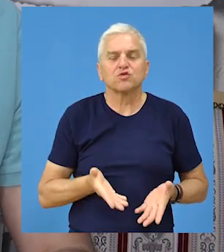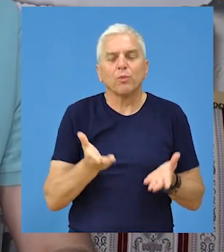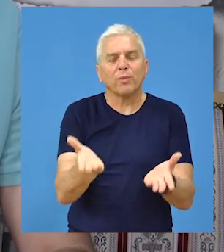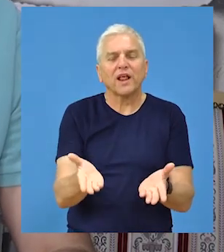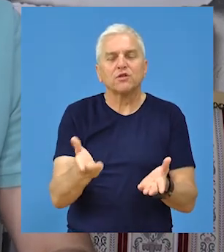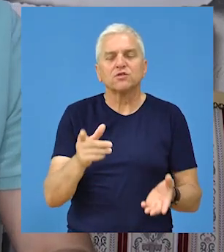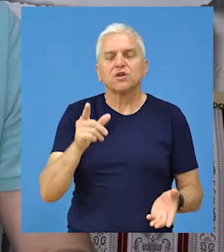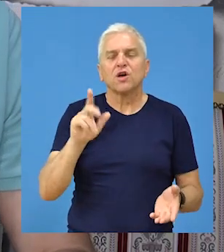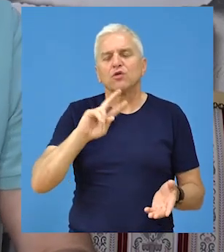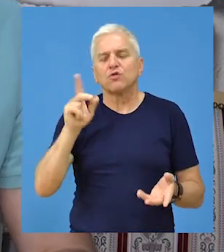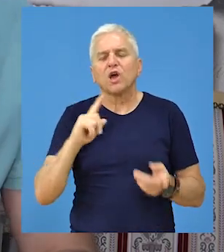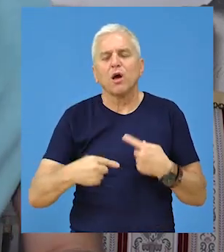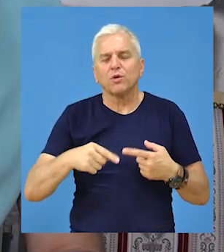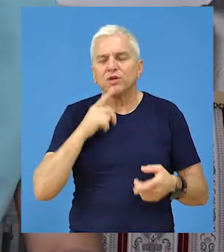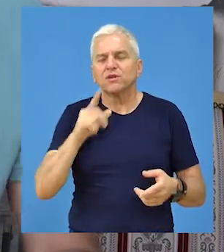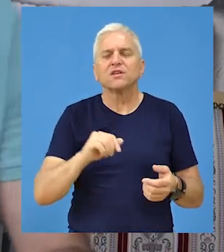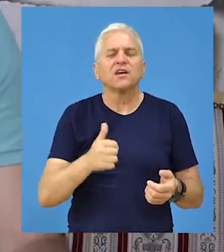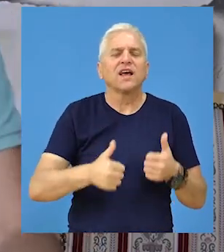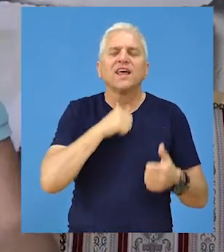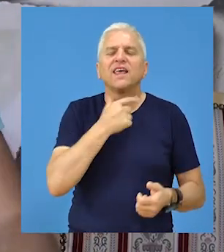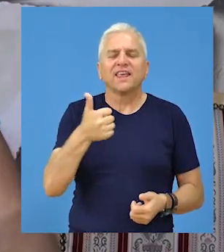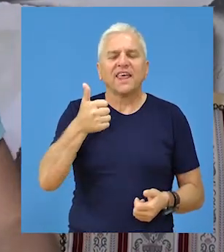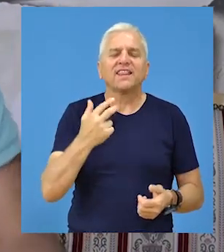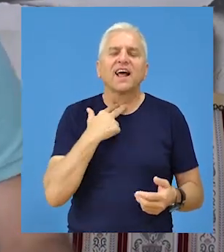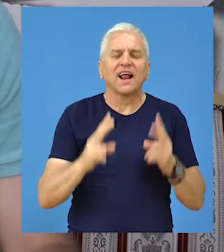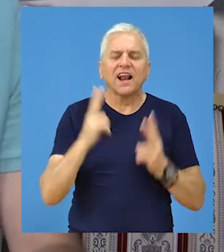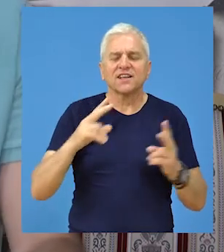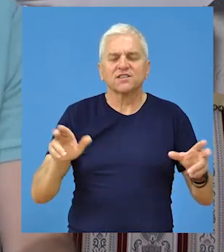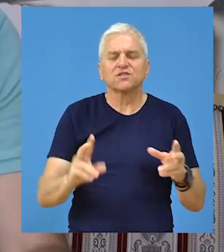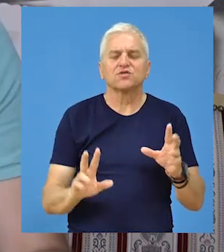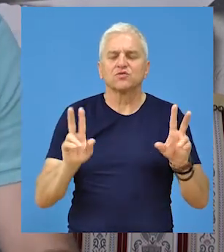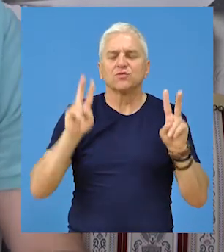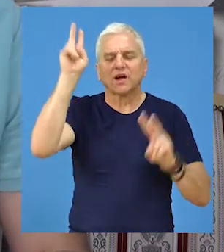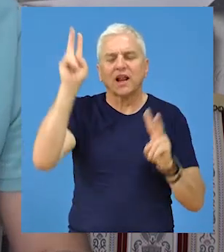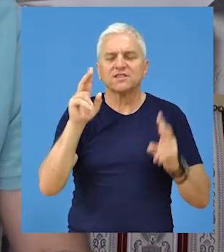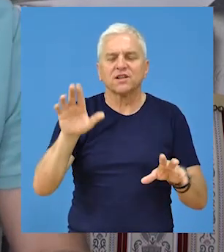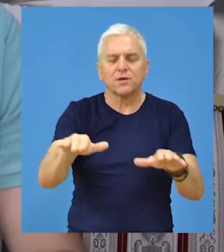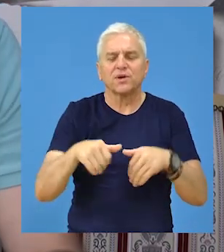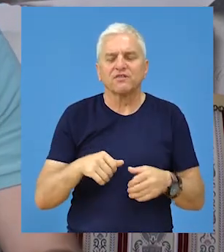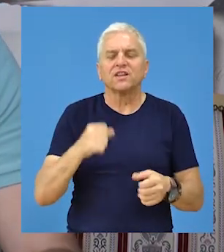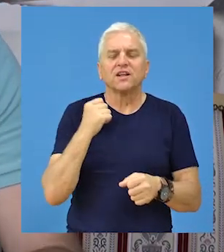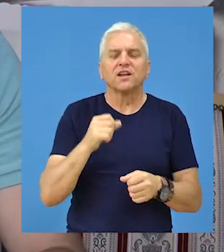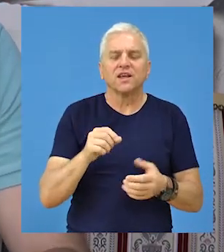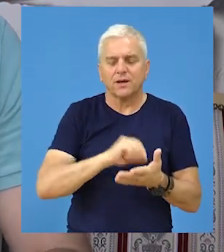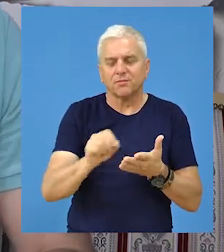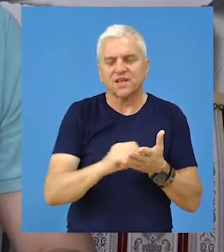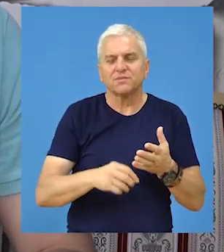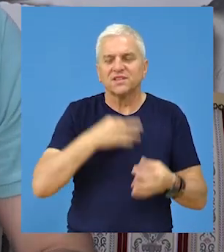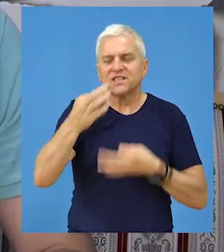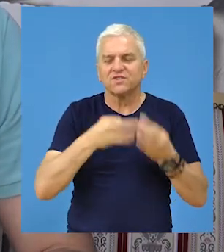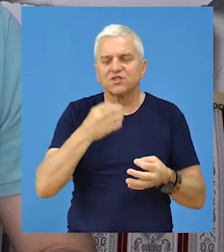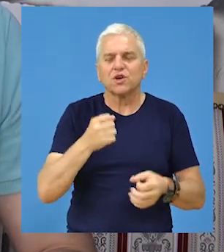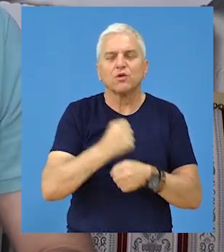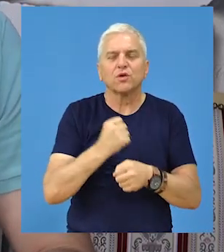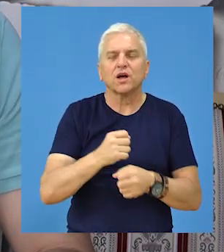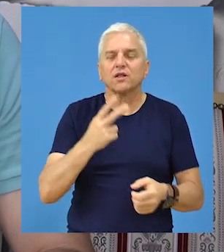onih koji su predloženi od strane opozicijnih stranaka jednoglasno su na kraju usvojili zapisniku radu, što još jednom